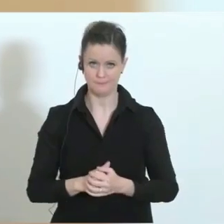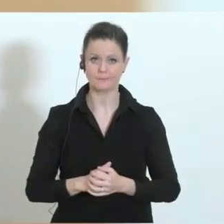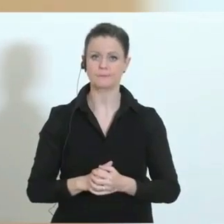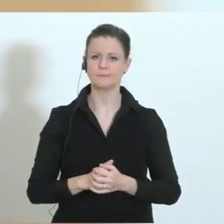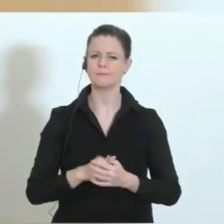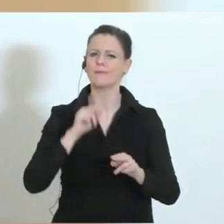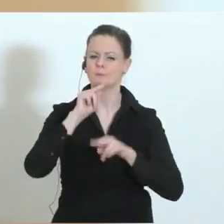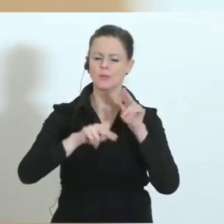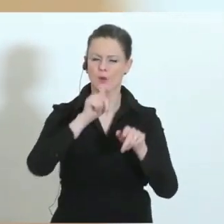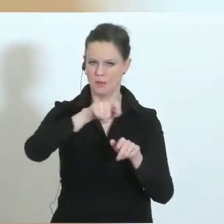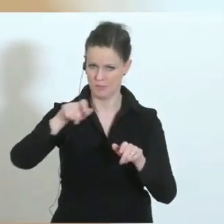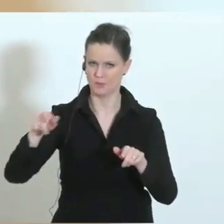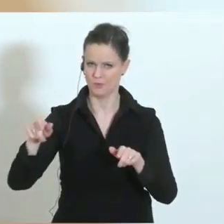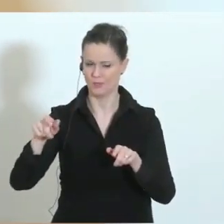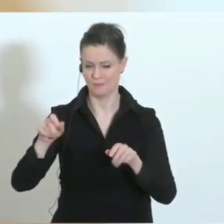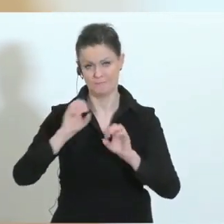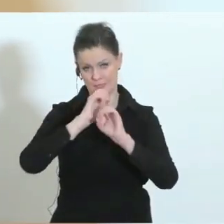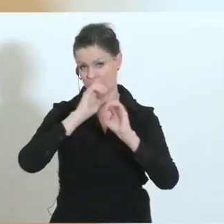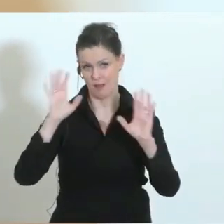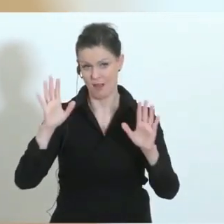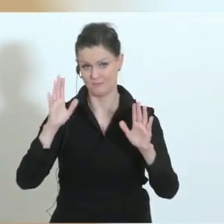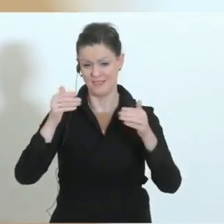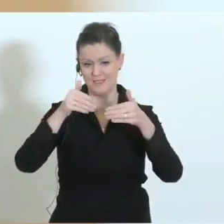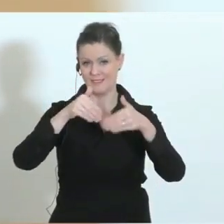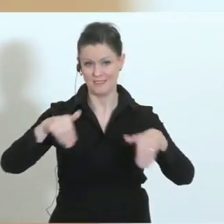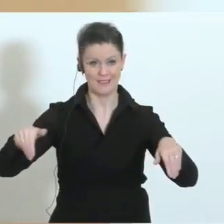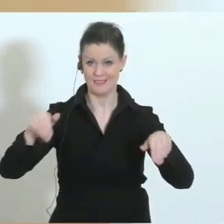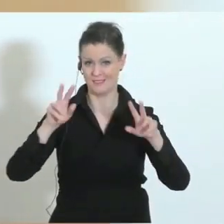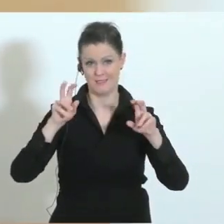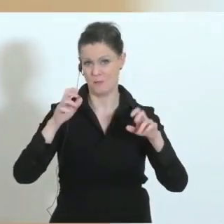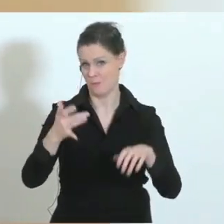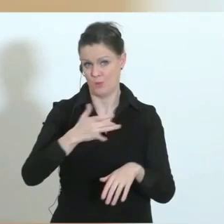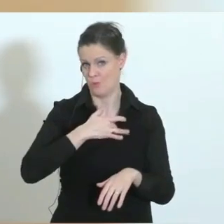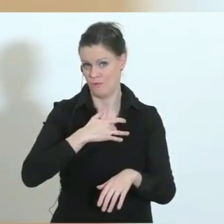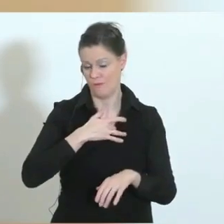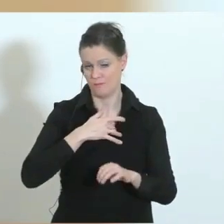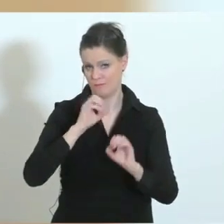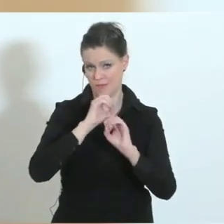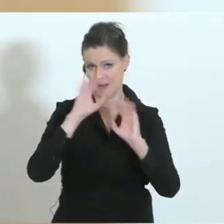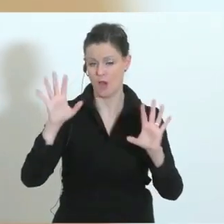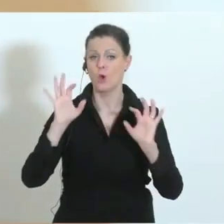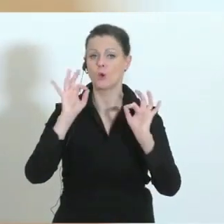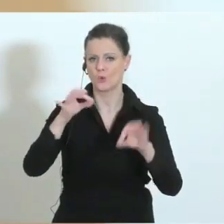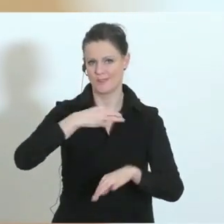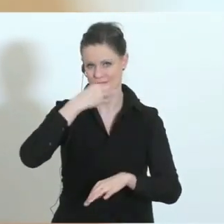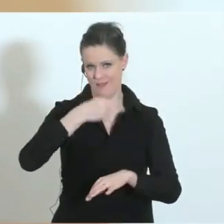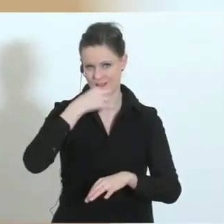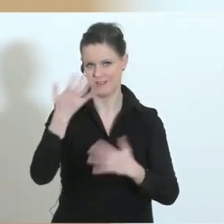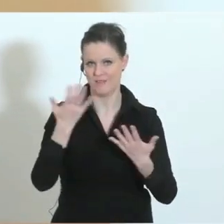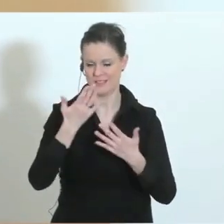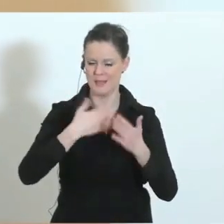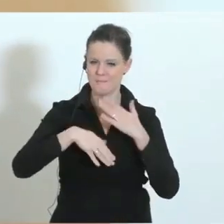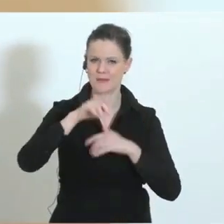sind die Betreuerinnen und Betreuer, die natürlich von dieser Grenzfrage ganz akut betroffen sind. Gute Nachricht ist, die allermeisten der